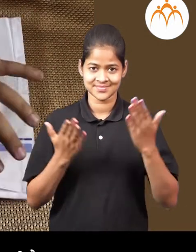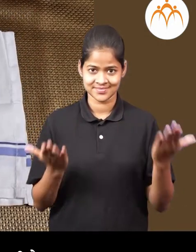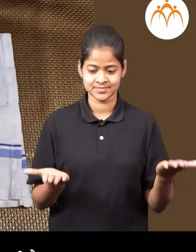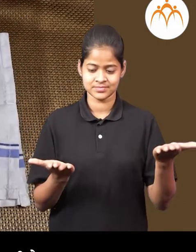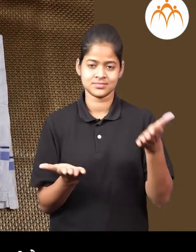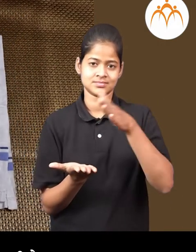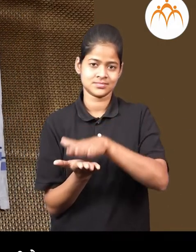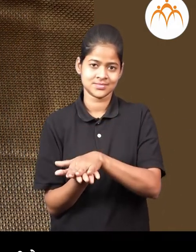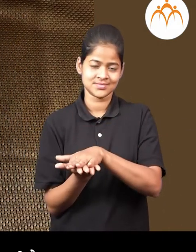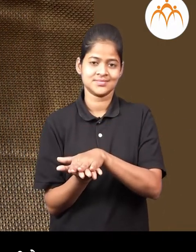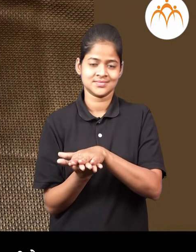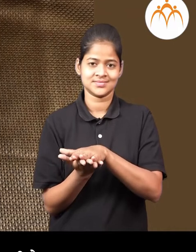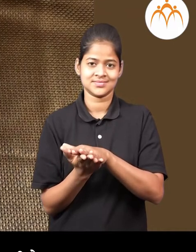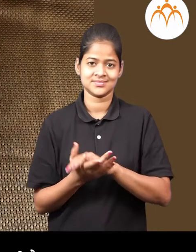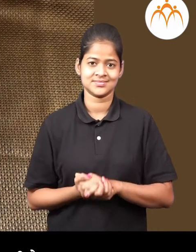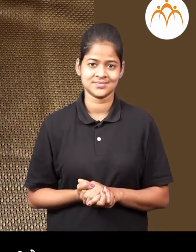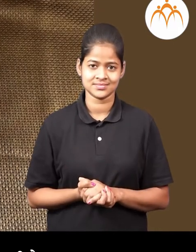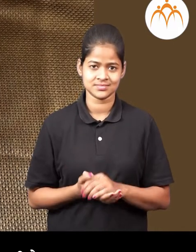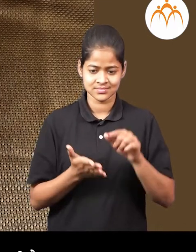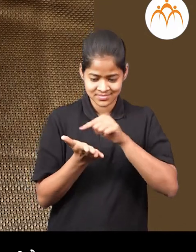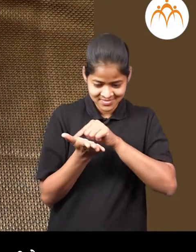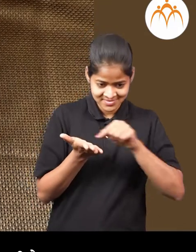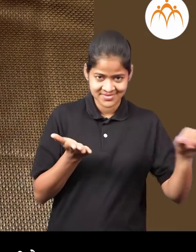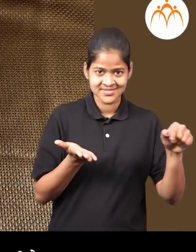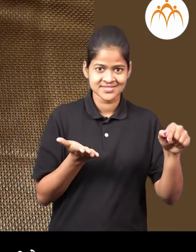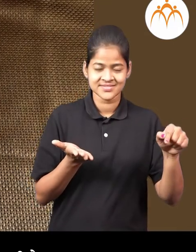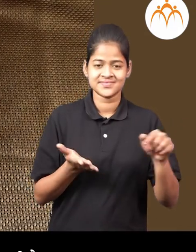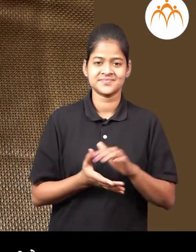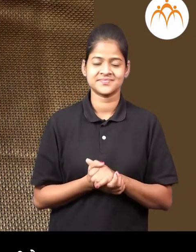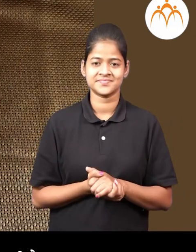हा आसा दुमडला तर ही आडवी रेशा